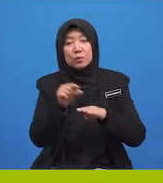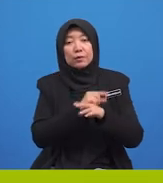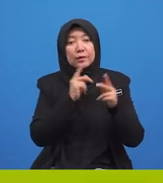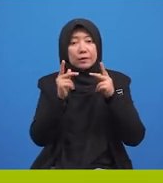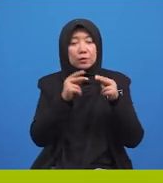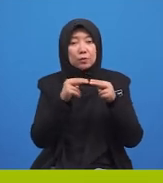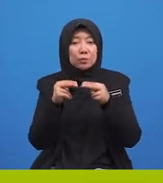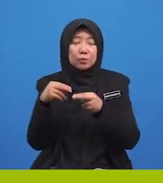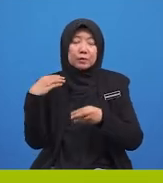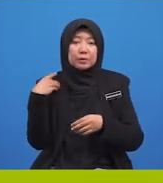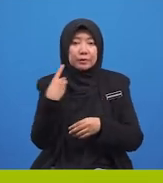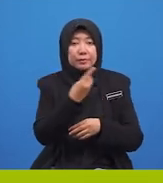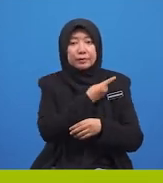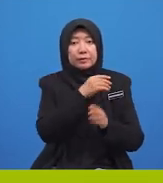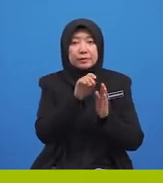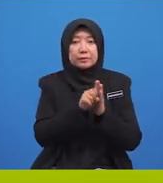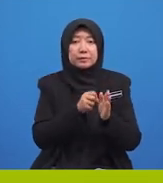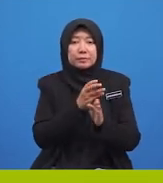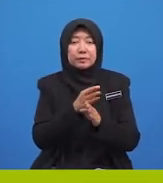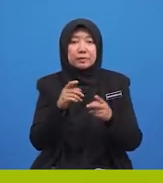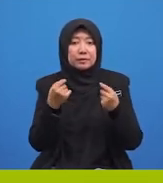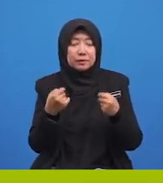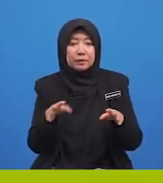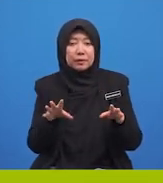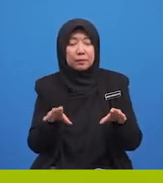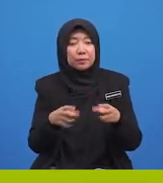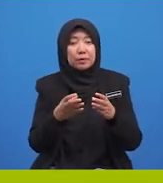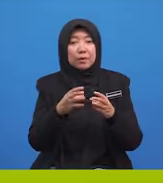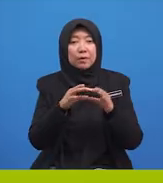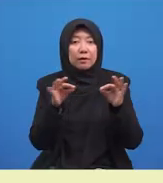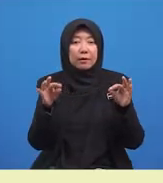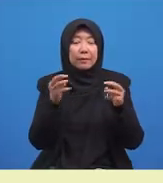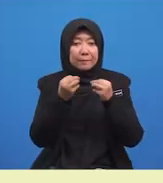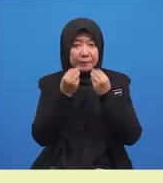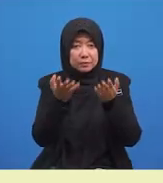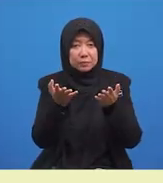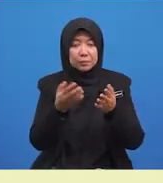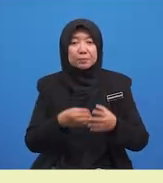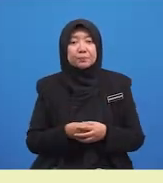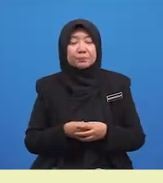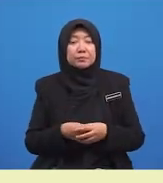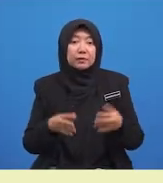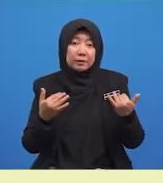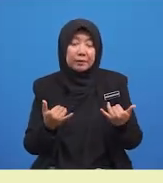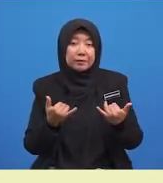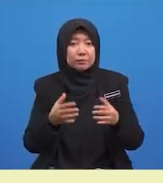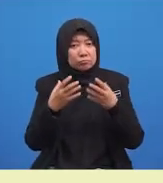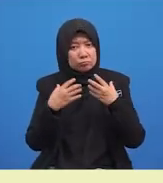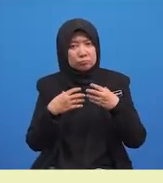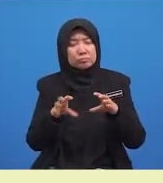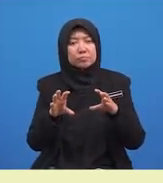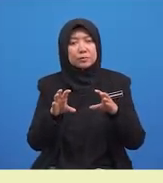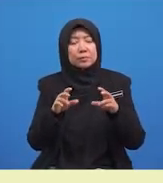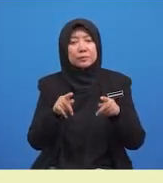kita sebenarnya telah membina ayat majmuk. Sekarang, cuba kamu